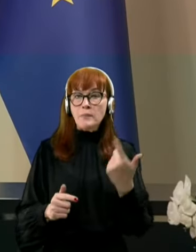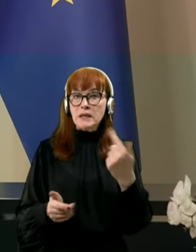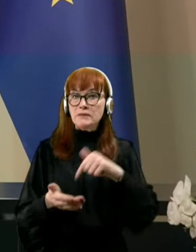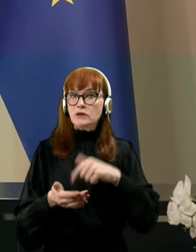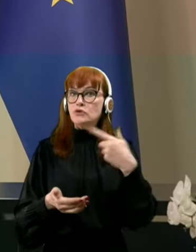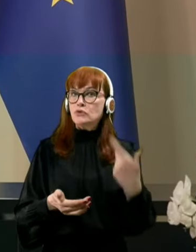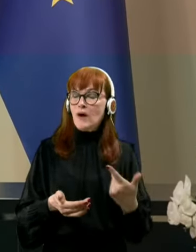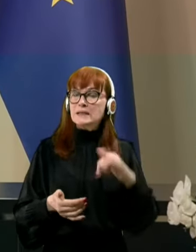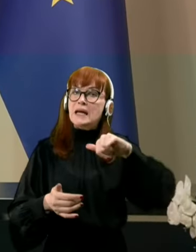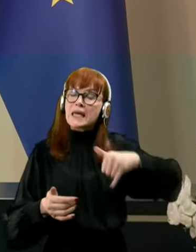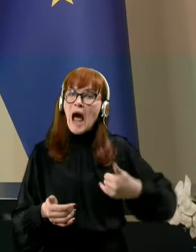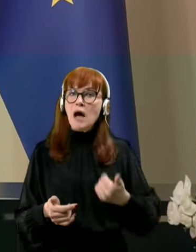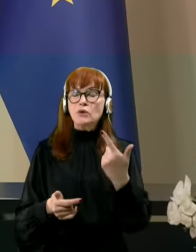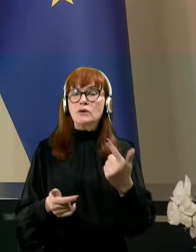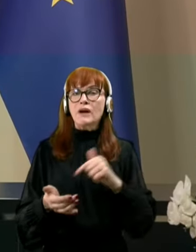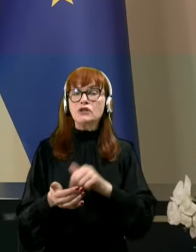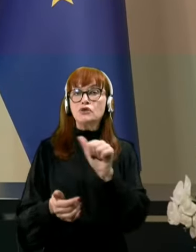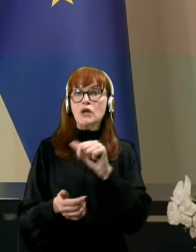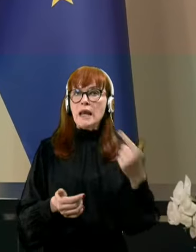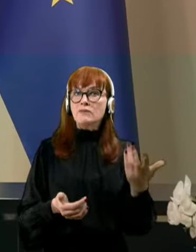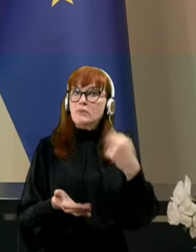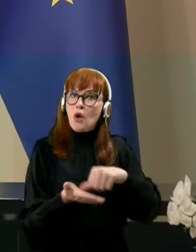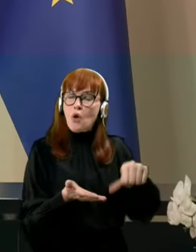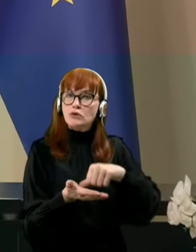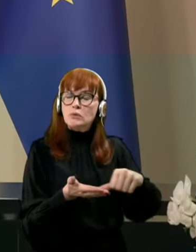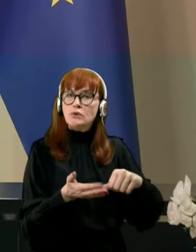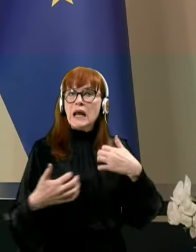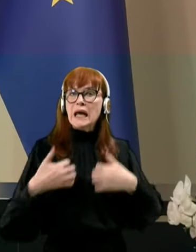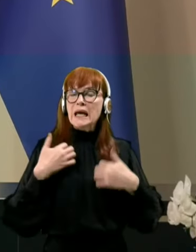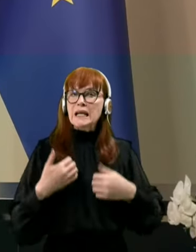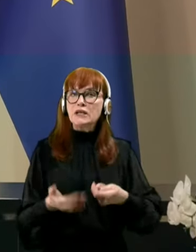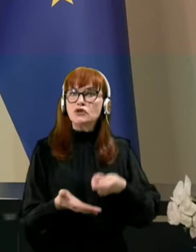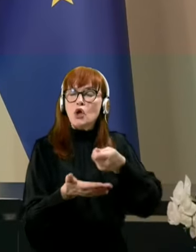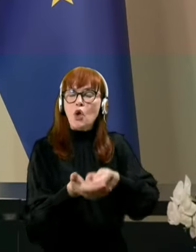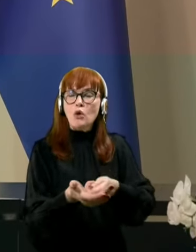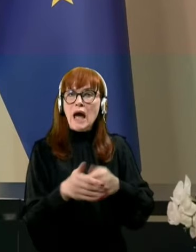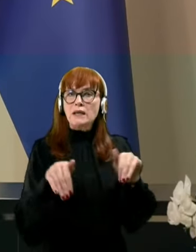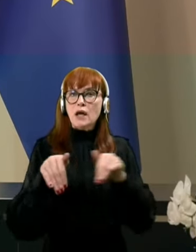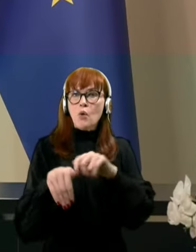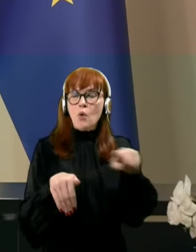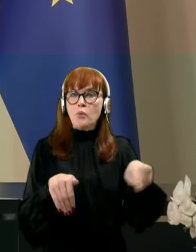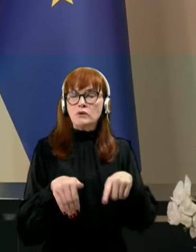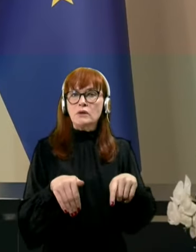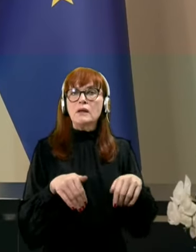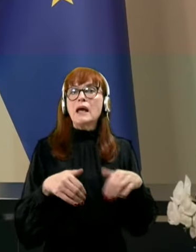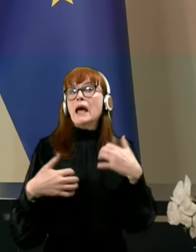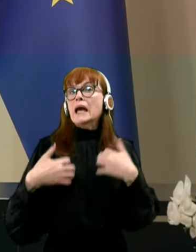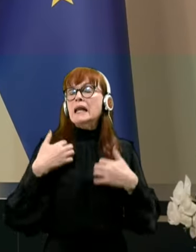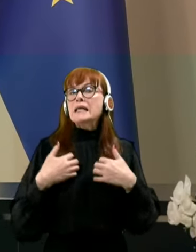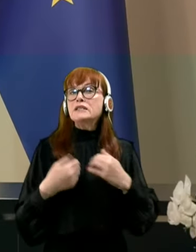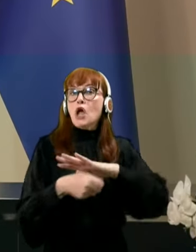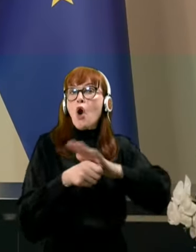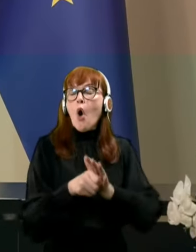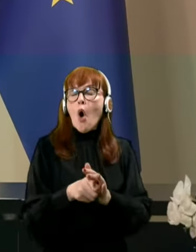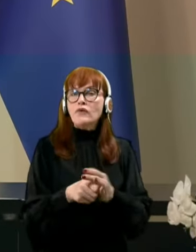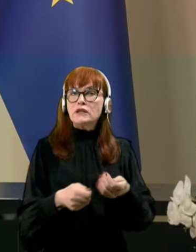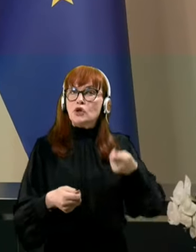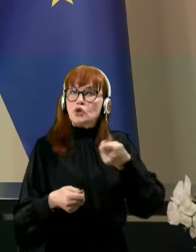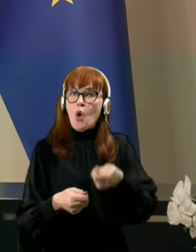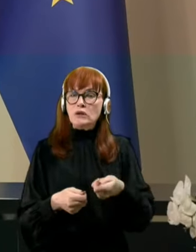in v januarju 2021 je bil izplačen krizni dodatek upokojencem krizni COVID dodatek, vsakič v višini